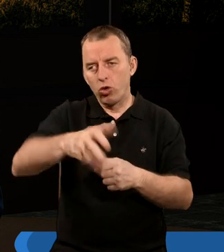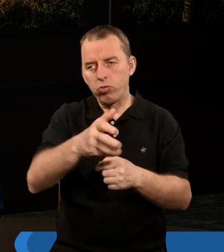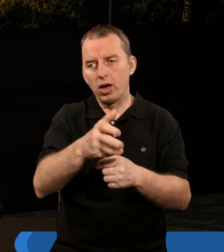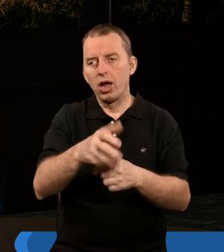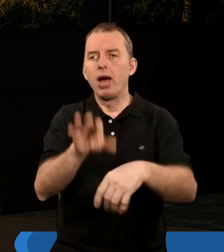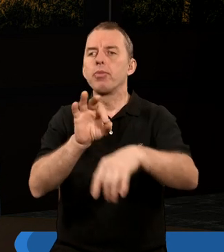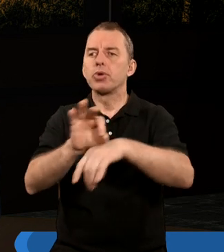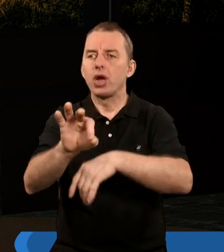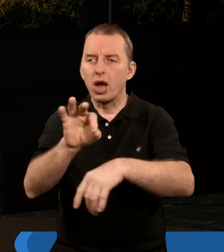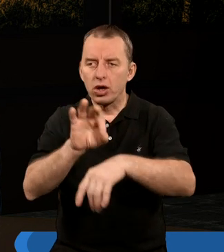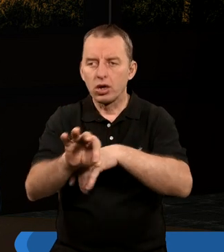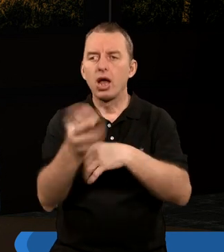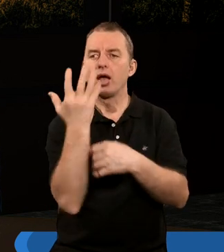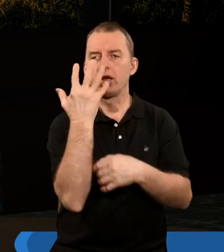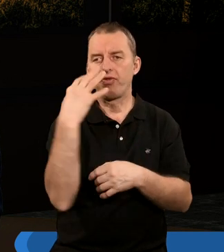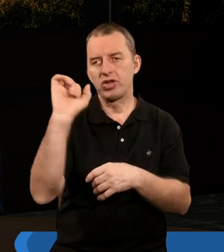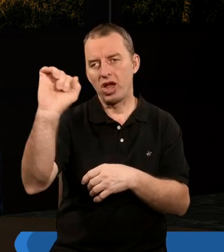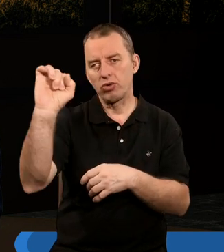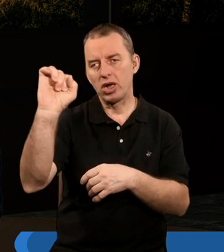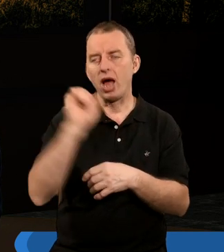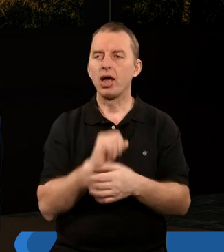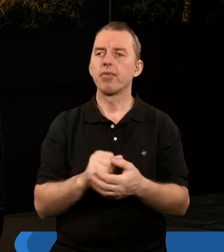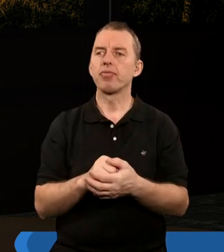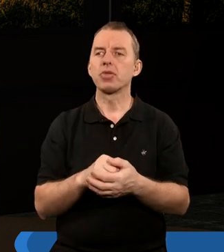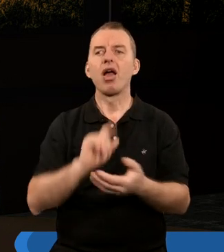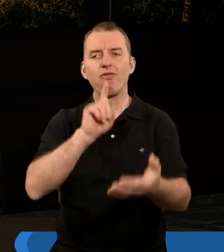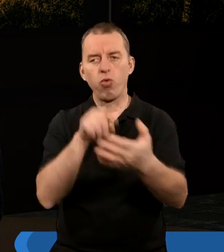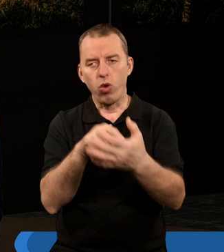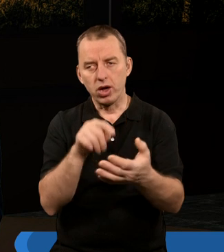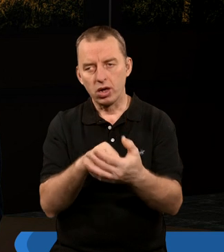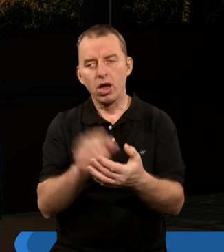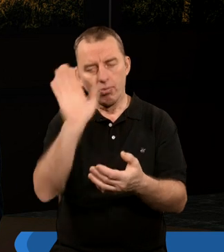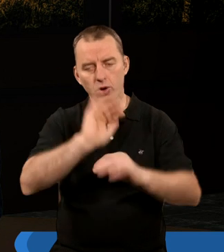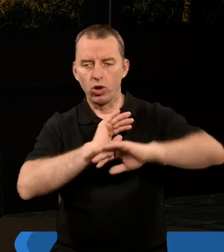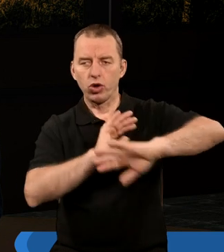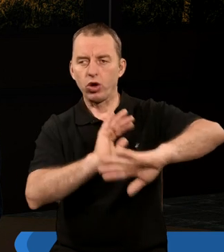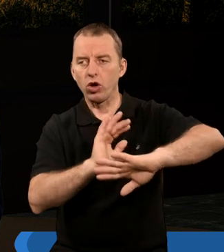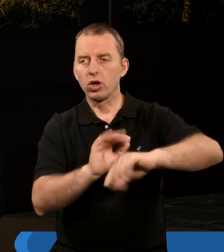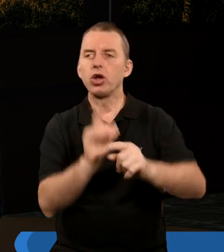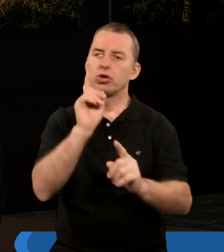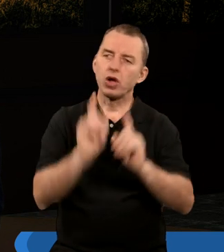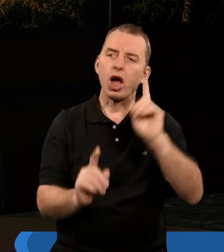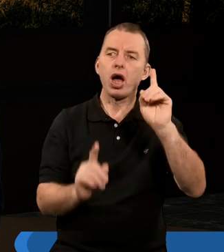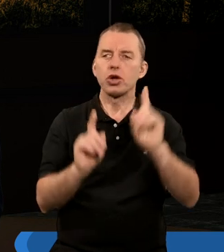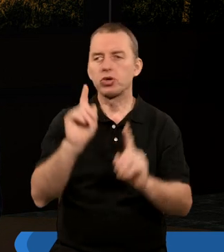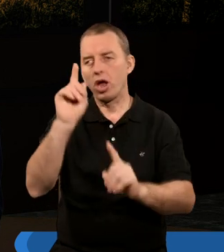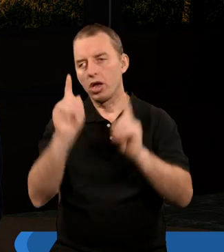prześladowana, ale zwycięska, którą właśnie Bóg chroni, chociaż czasami są wśród nich